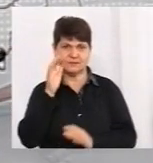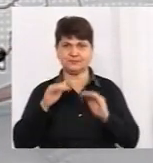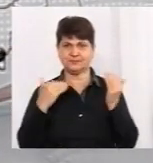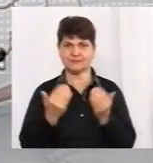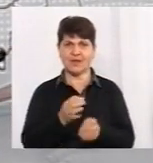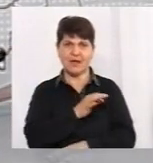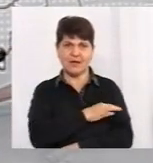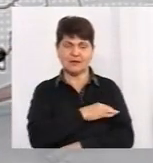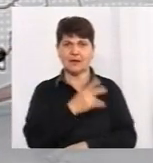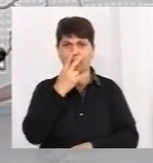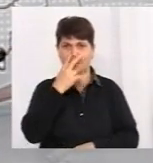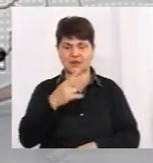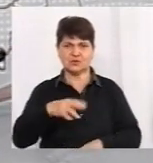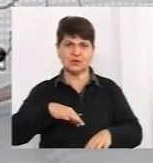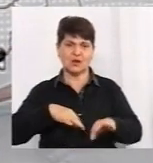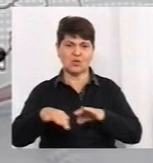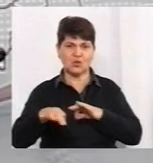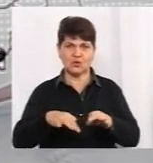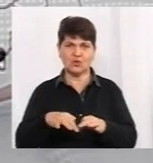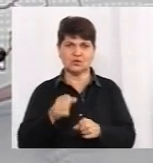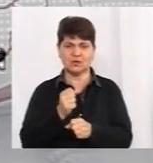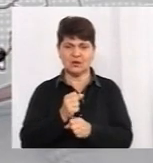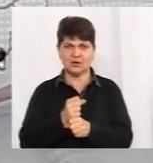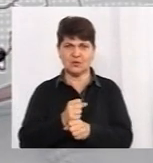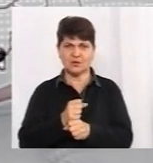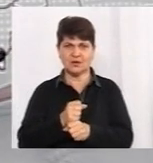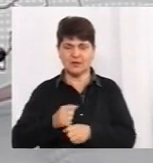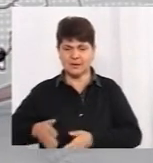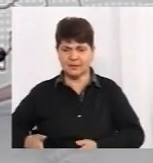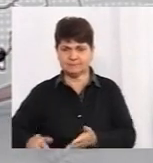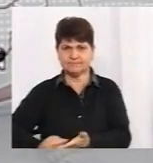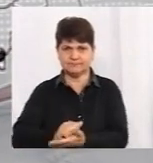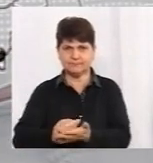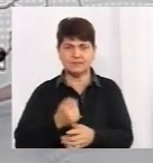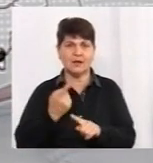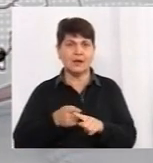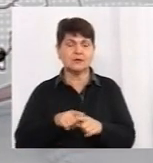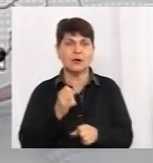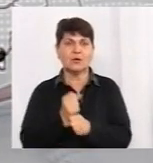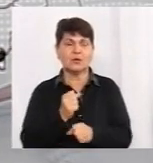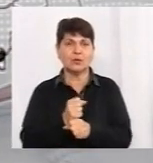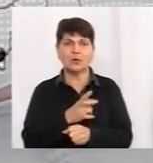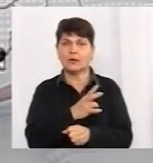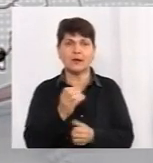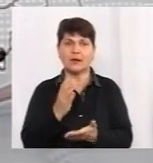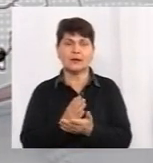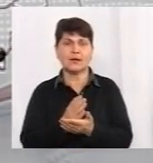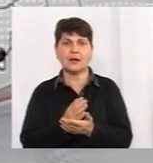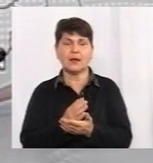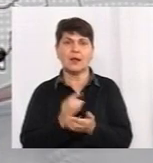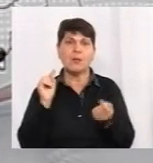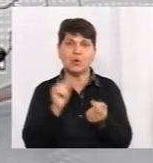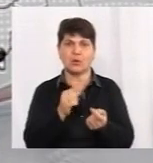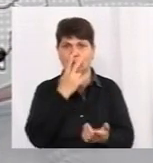дорожні робітники працювали, інші. Тобто робота – це не є щось протипоказано, скажімо.